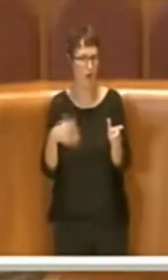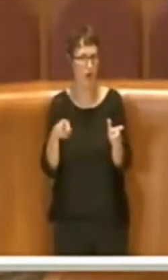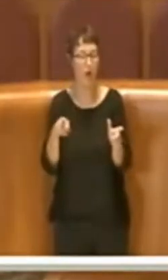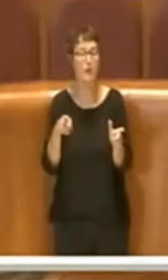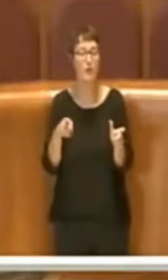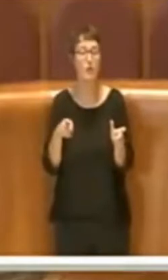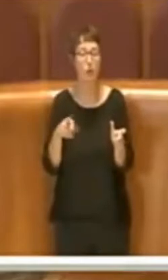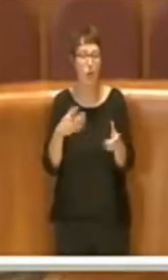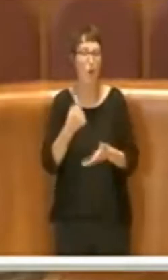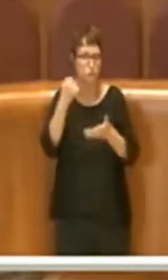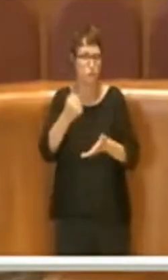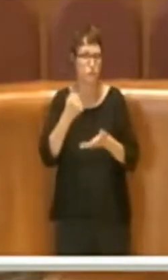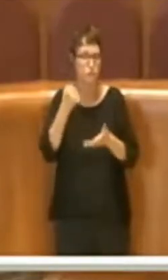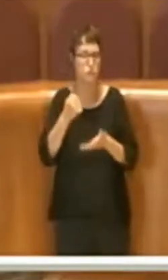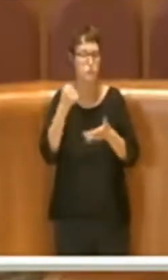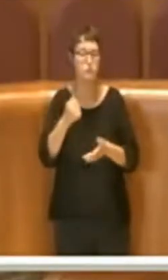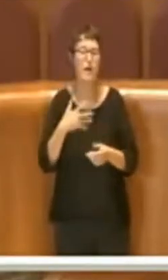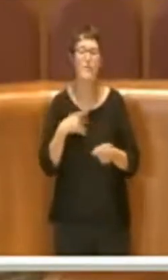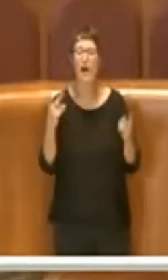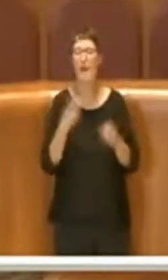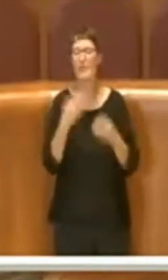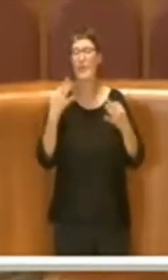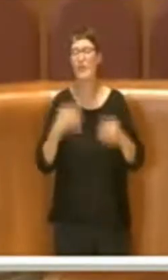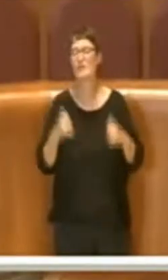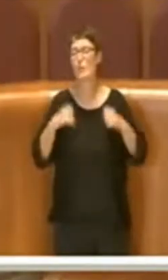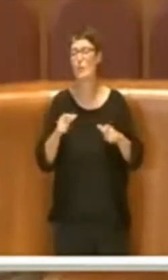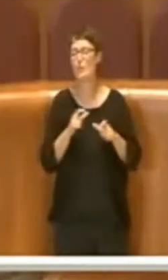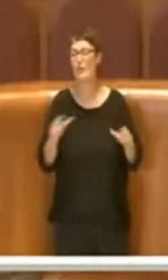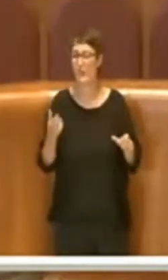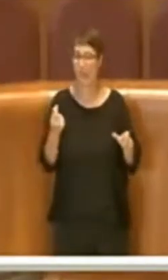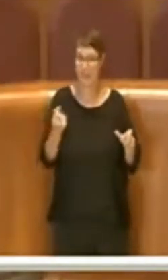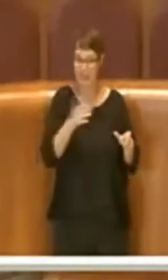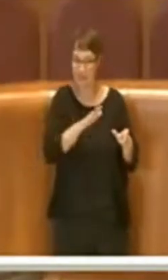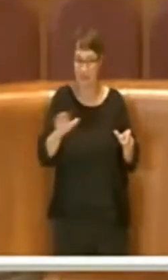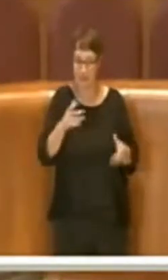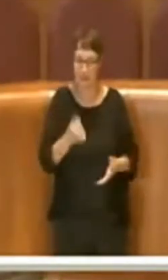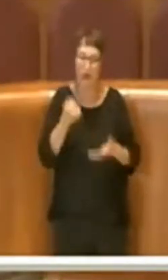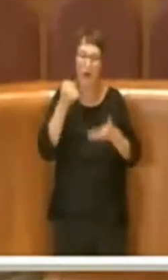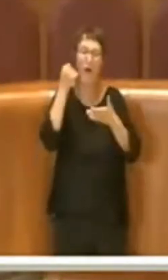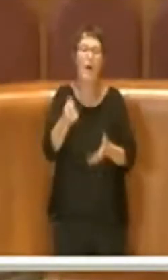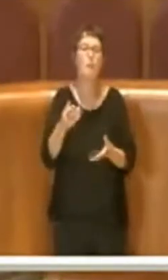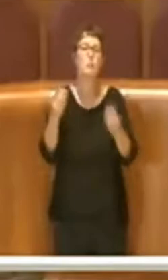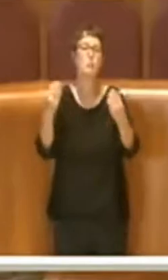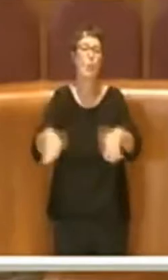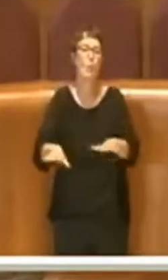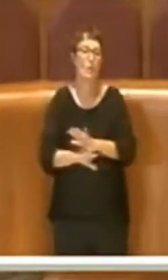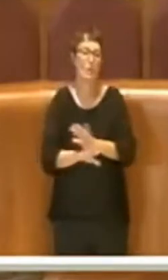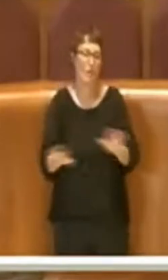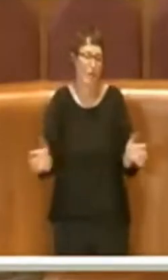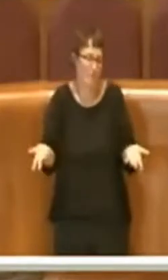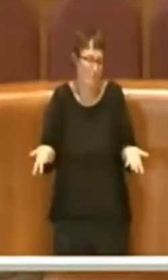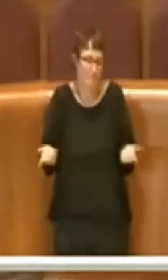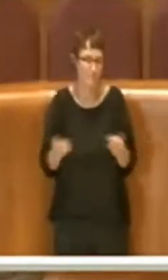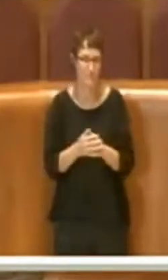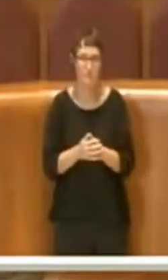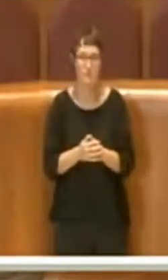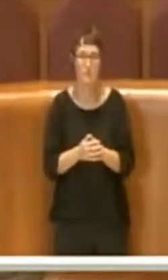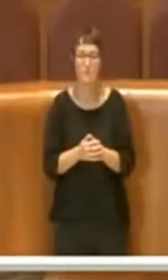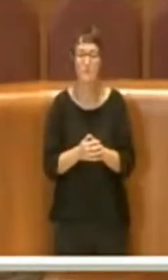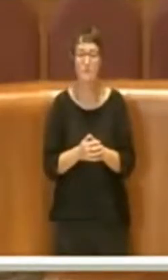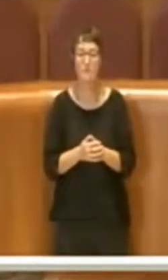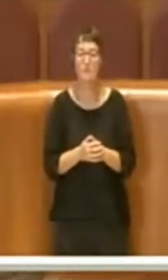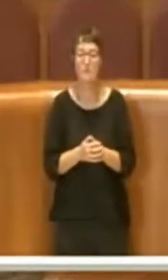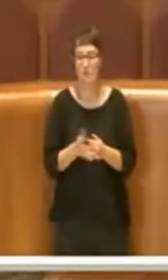sarebbero stati i soldi dei contribuenti gettati dalla finestra. Ho fatto questo cappello perché ovviamente il provvedimento che ci apprestiamo